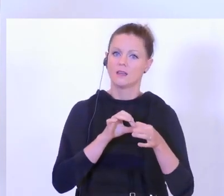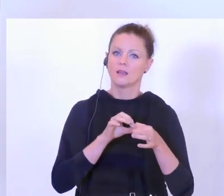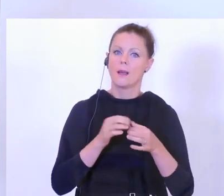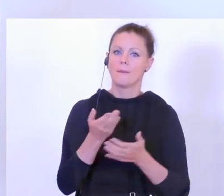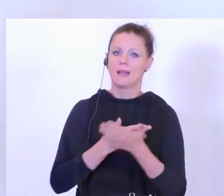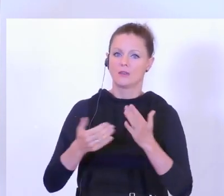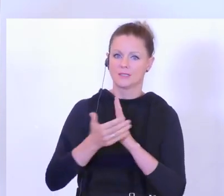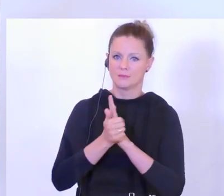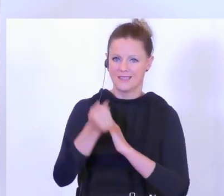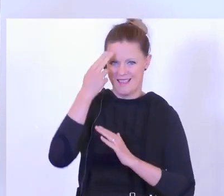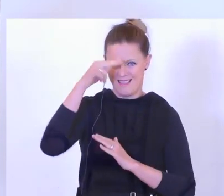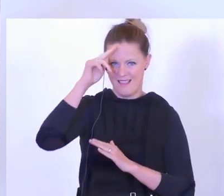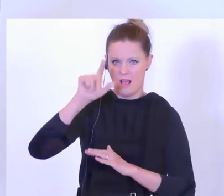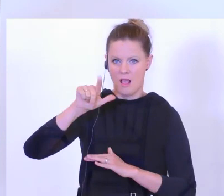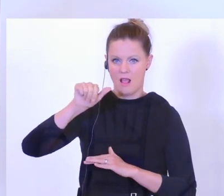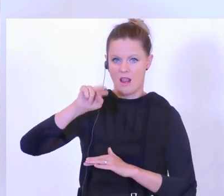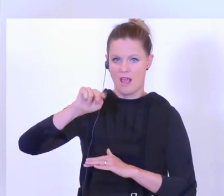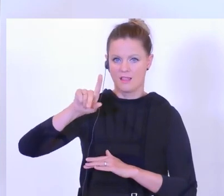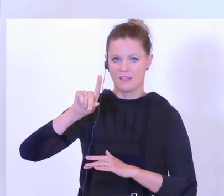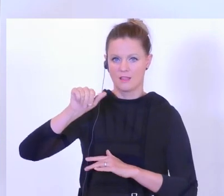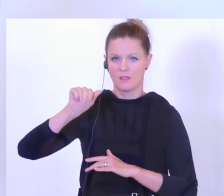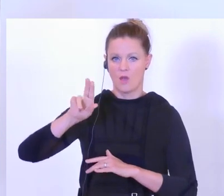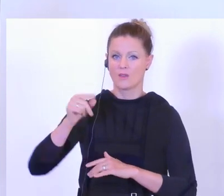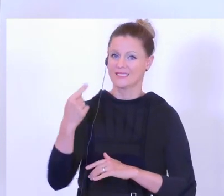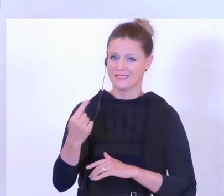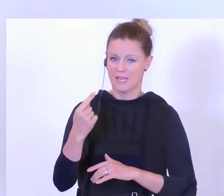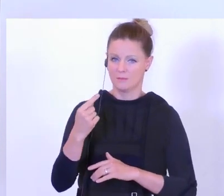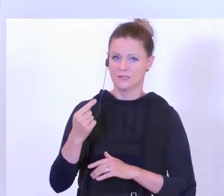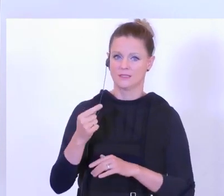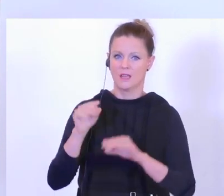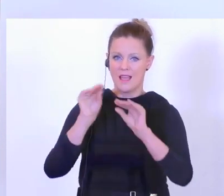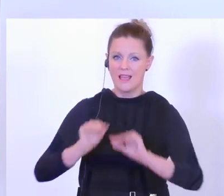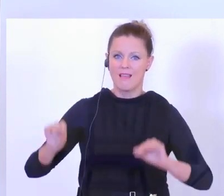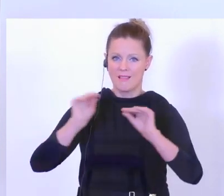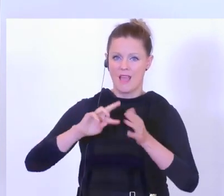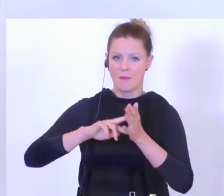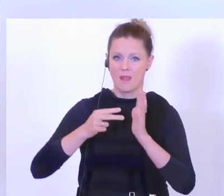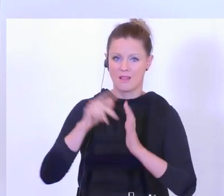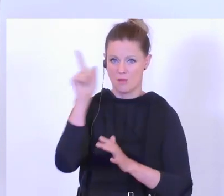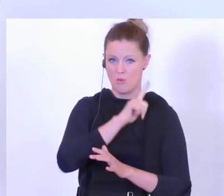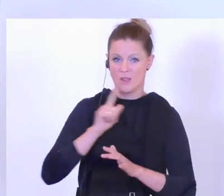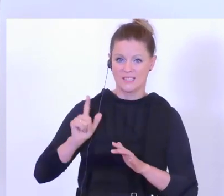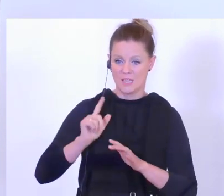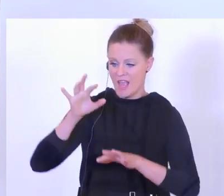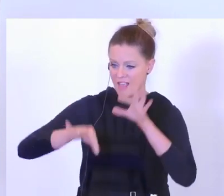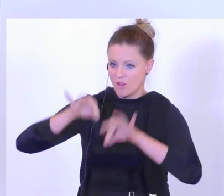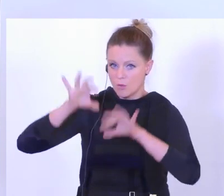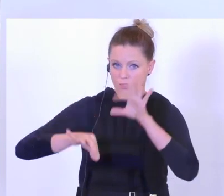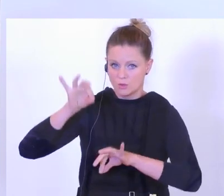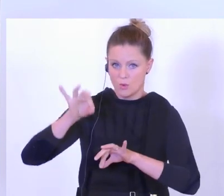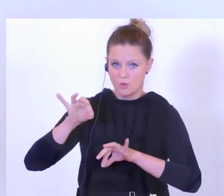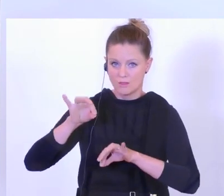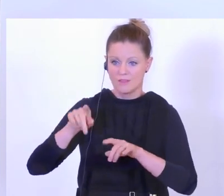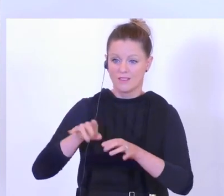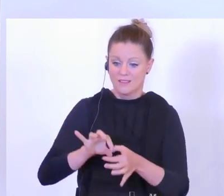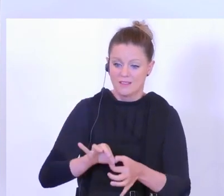gibt, der die Lehrpläne der Polizei evaluieren wird, um auch hier die Sensibilisierung der Polizistinnen und Polizisten für